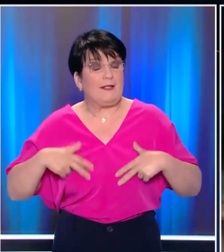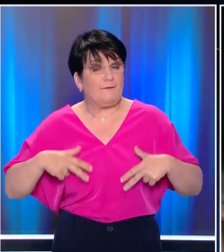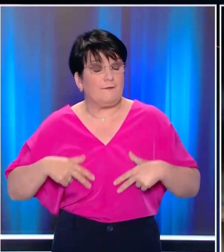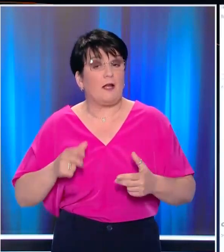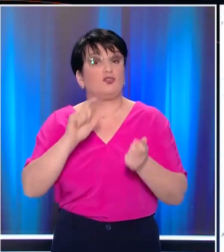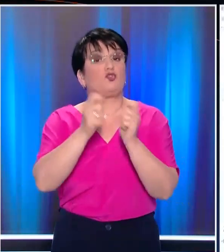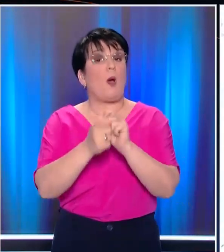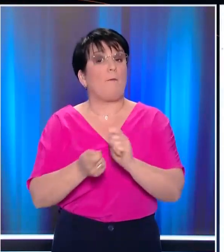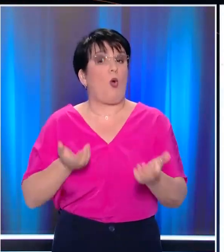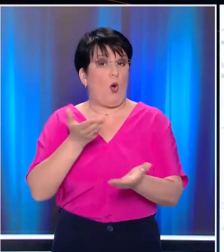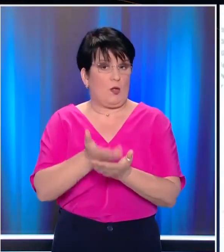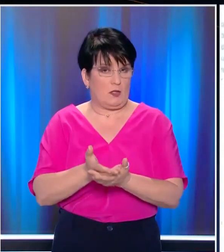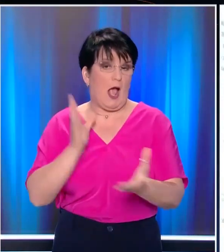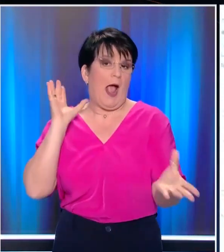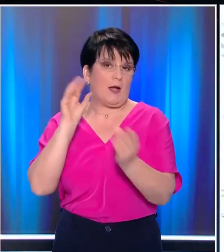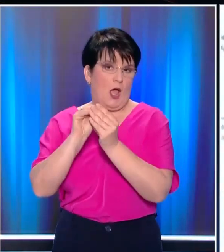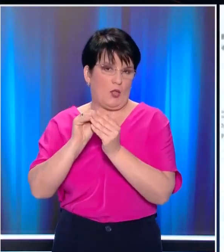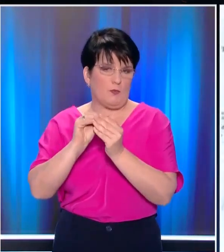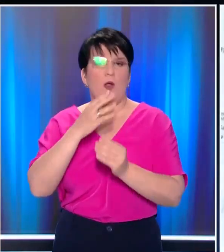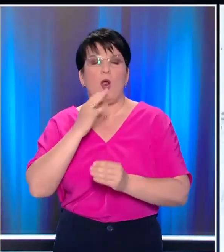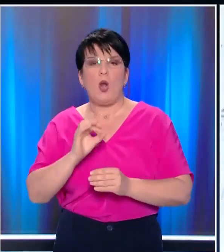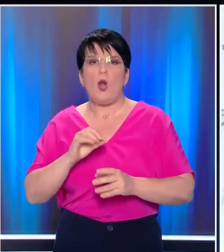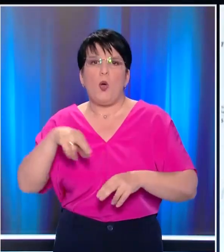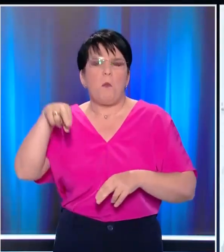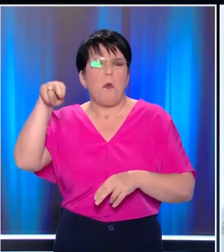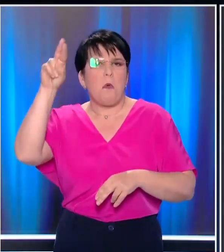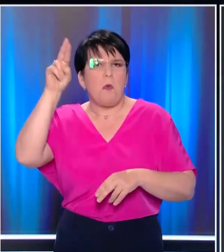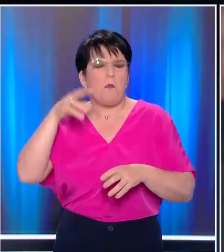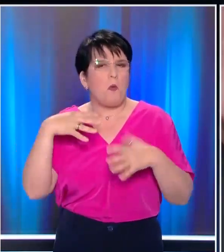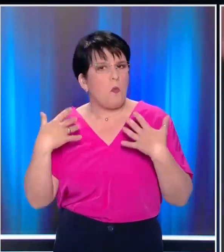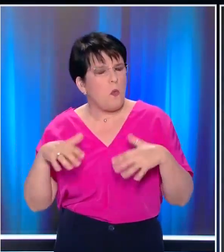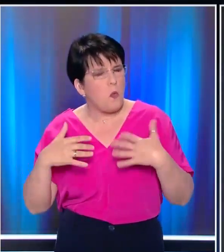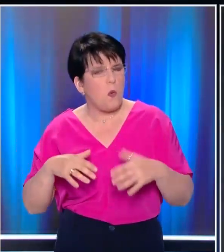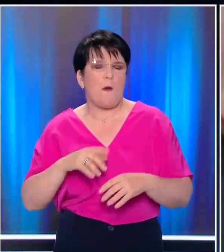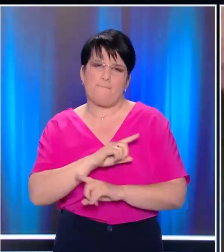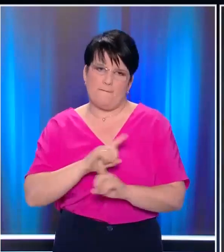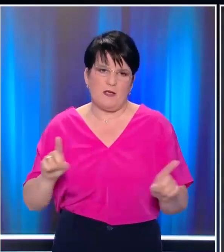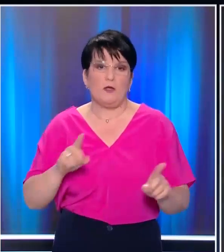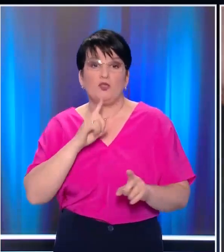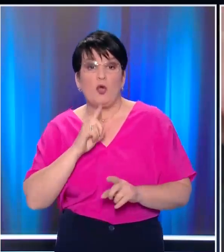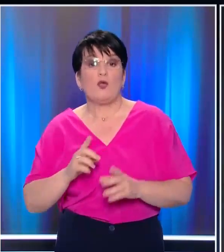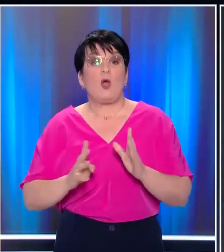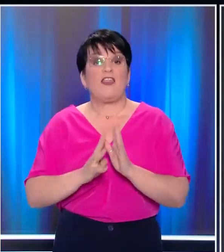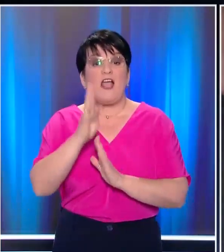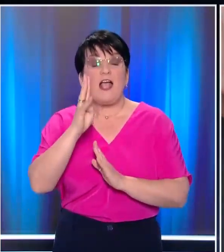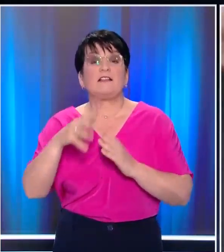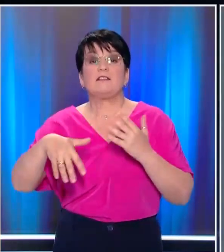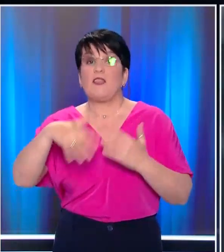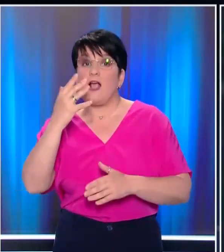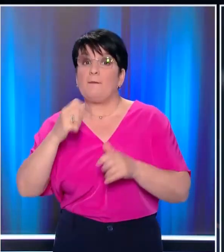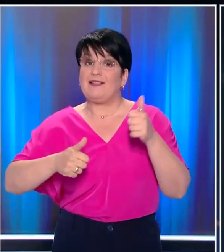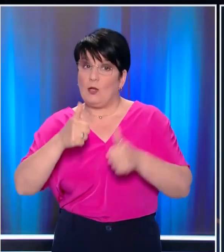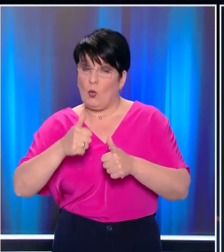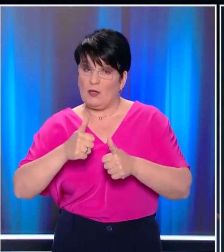κατέθεσε την τροπολογία για τις αναδρομικές επιδοτήσεις για να σβήσει η φωτιά που ανάβουν τα τσουχτερά τιμολόγια Η πλατφόρμα για τις αιτήσεις ανοίγει στις 14 με 15 Ιουνίου